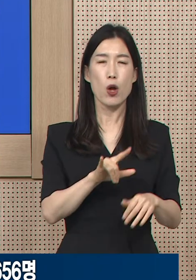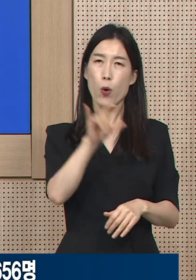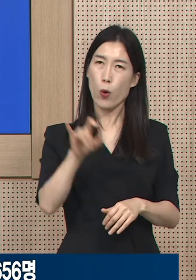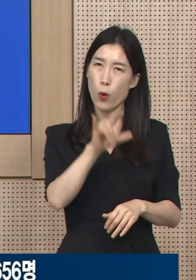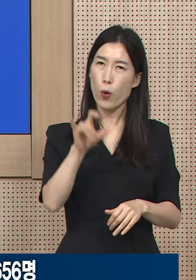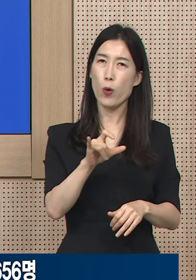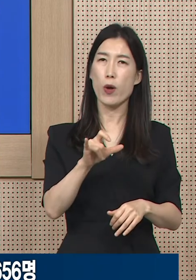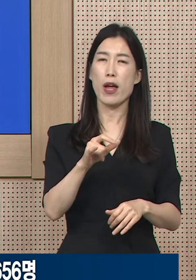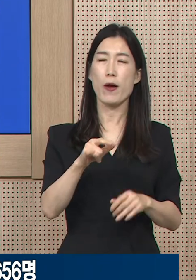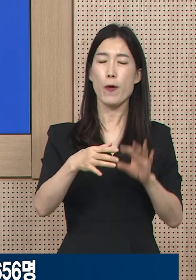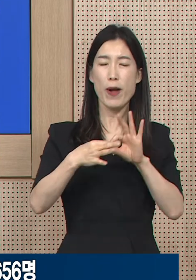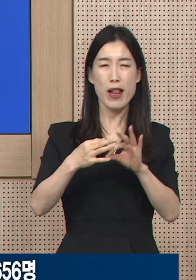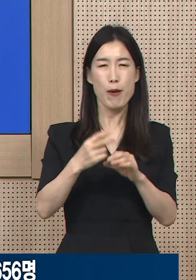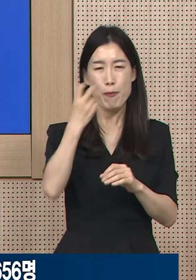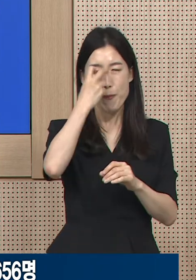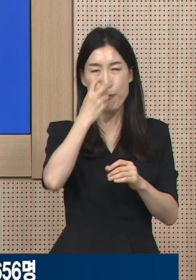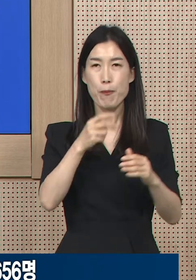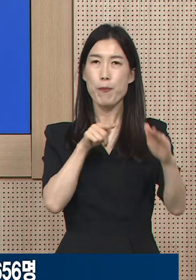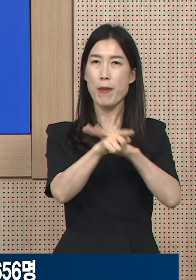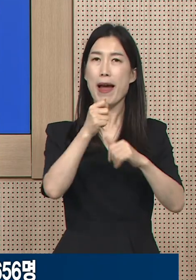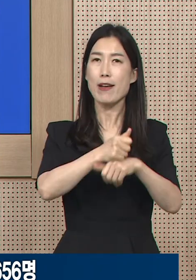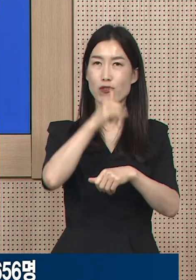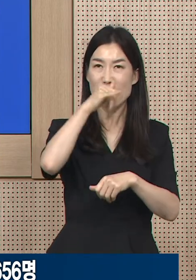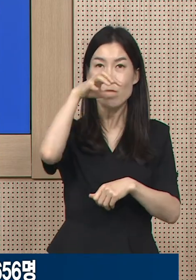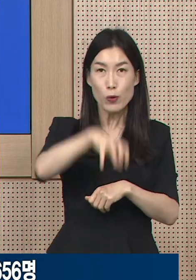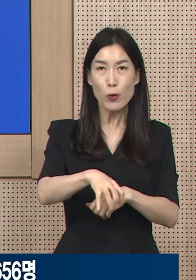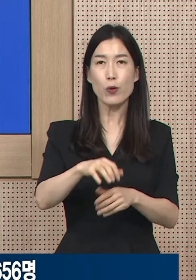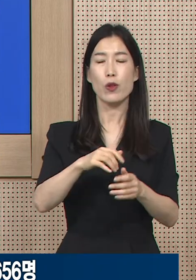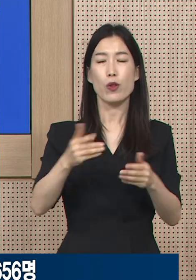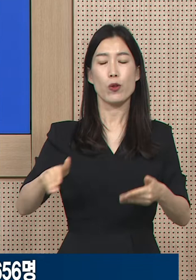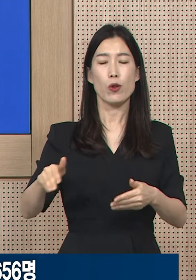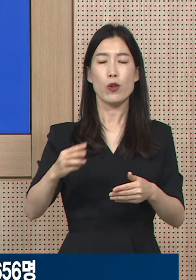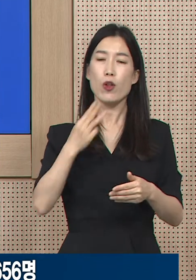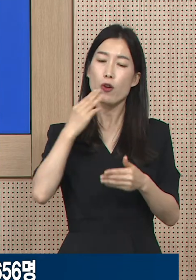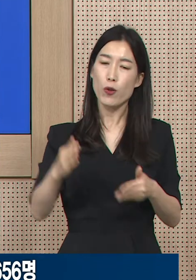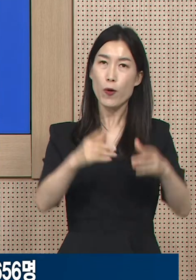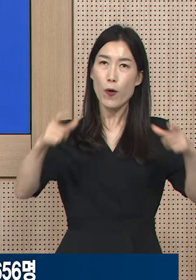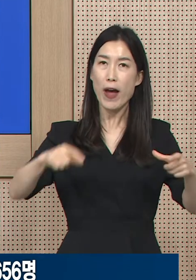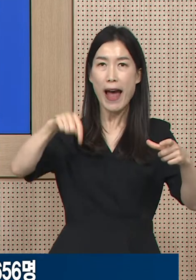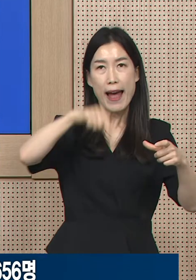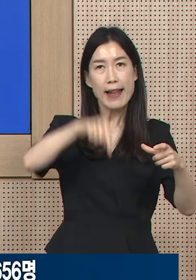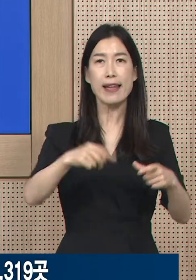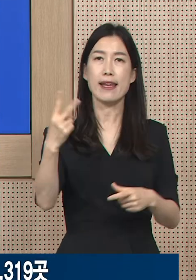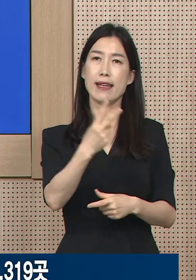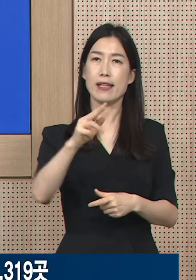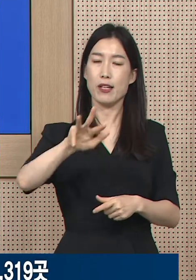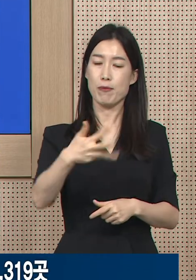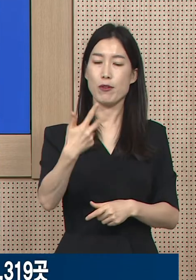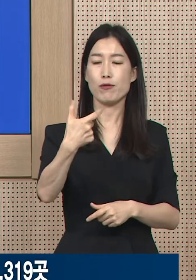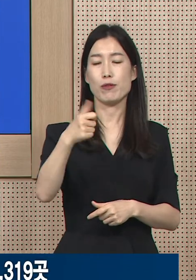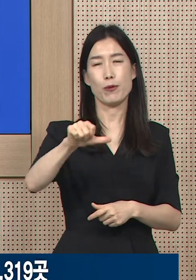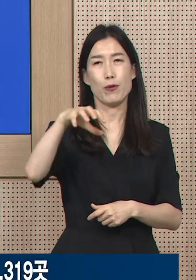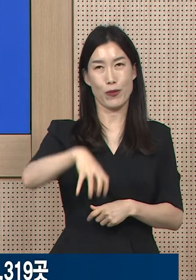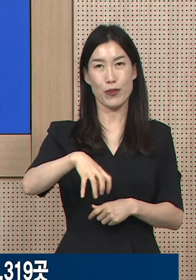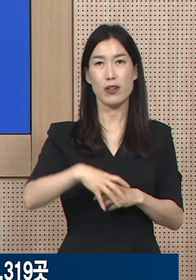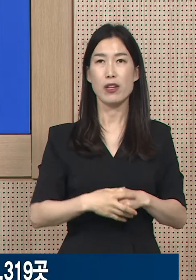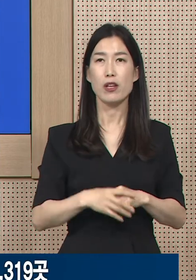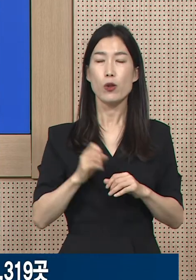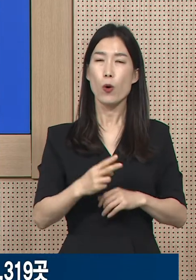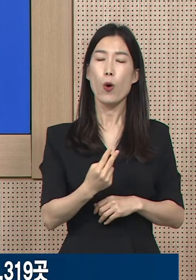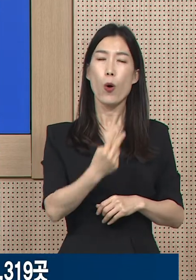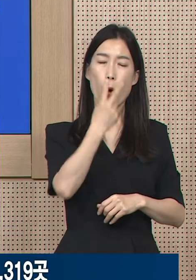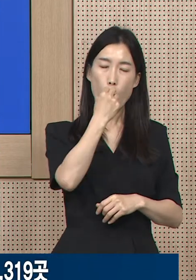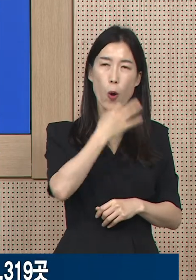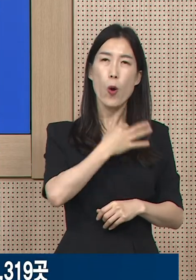환자진료센터는 도내 2,865개소가 운영 중입니다. 호흡기 환자진료센터 중 코로나19 검사,